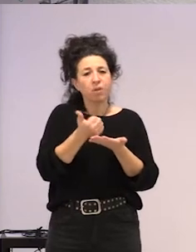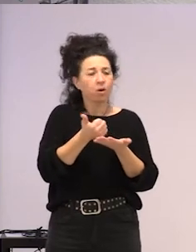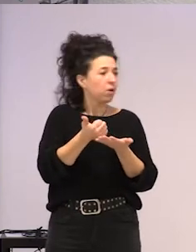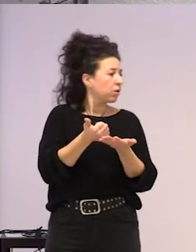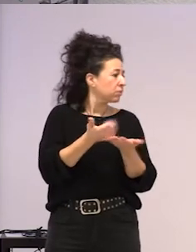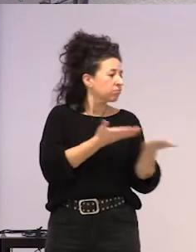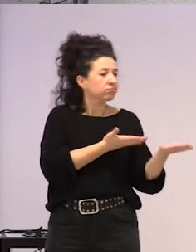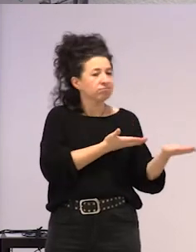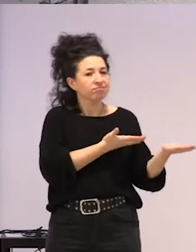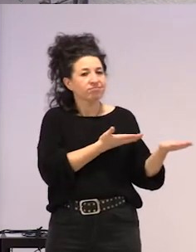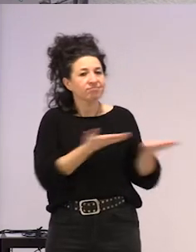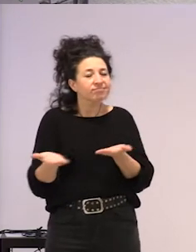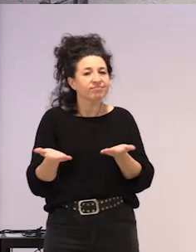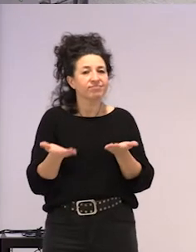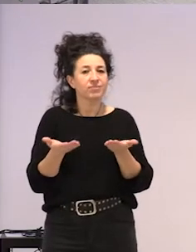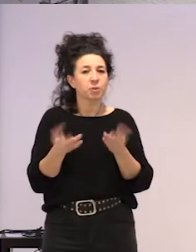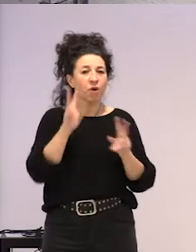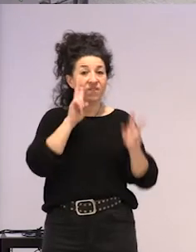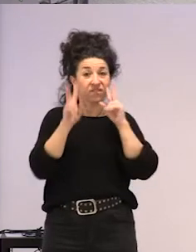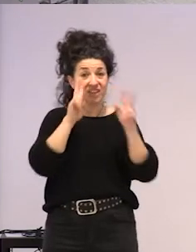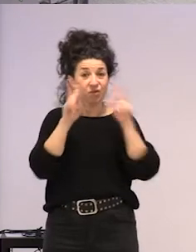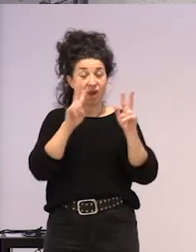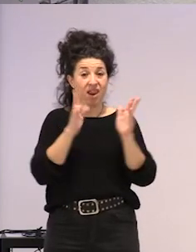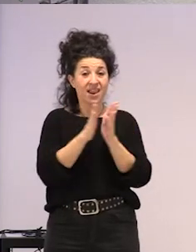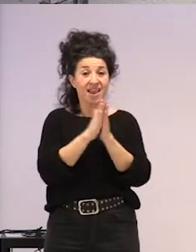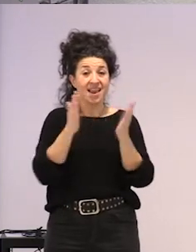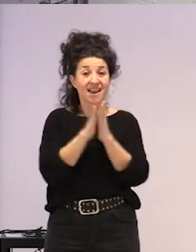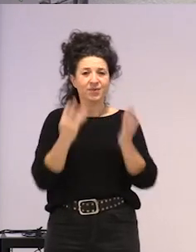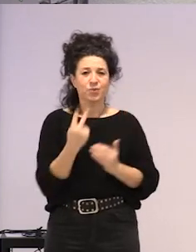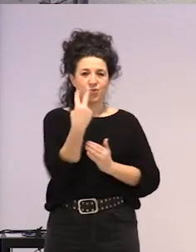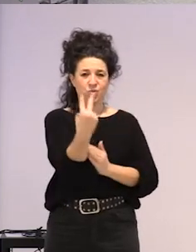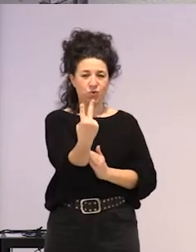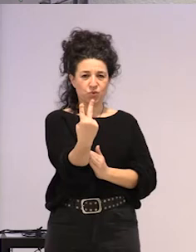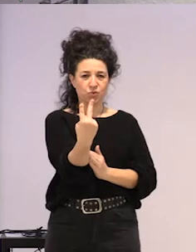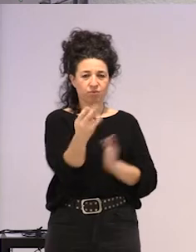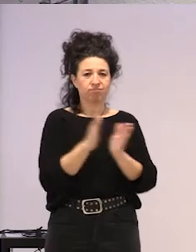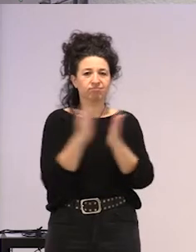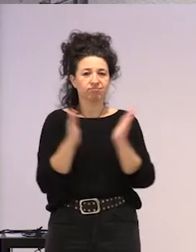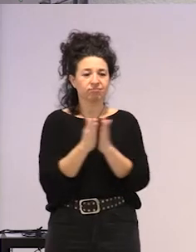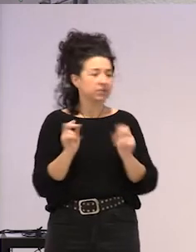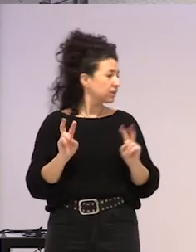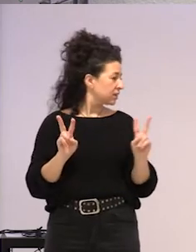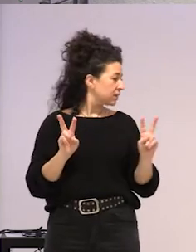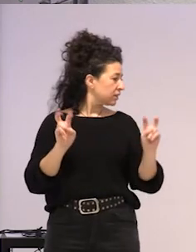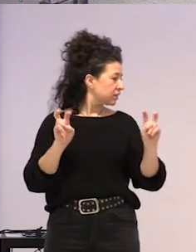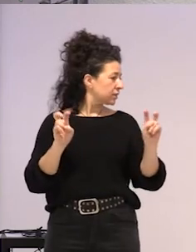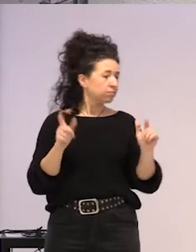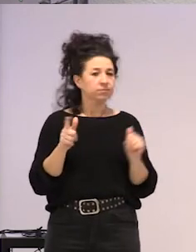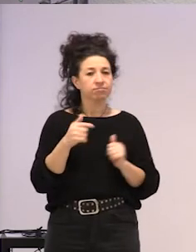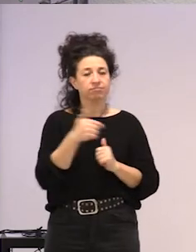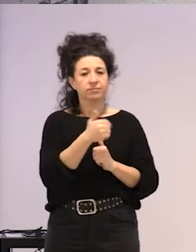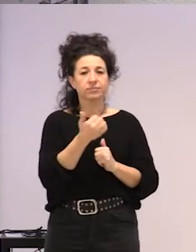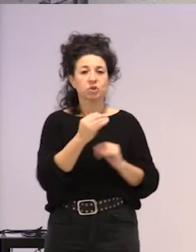ditu goona, bizualen egin guzteko, bide buru bauen, alde bat, aipatu dezala daukagu,